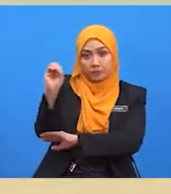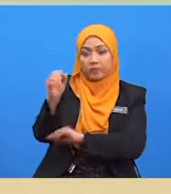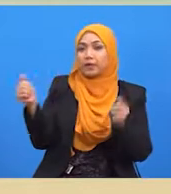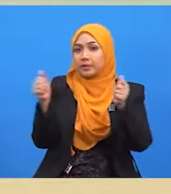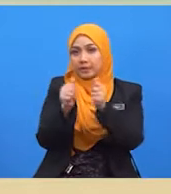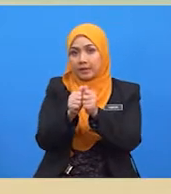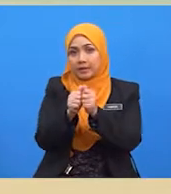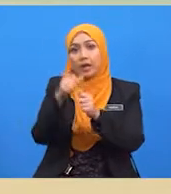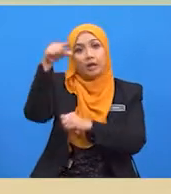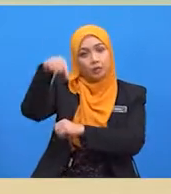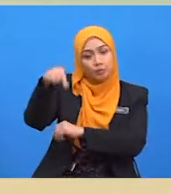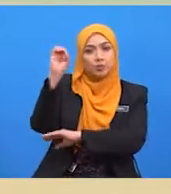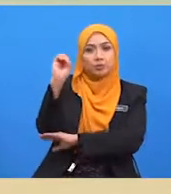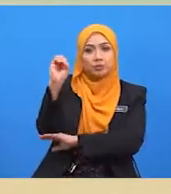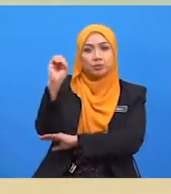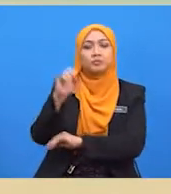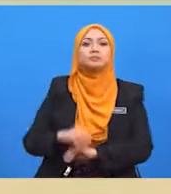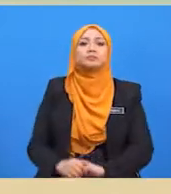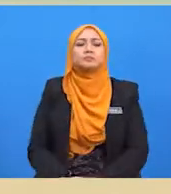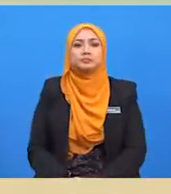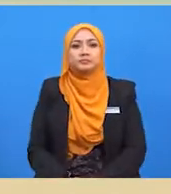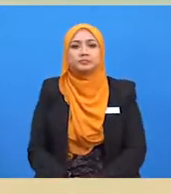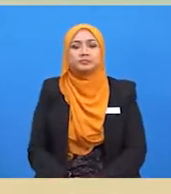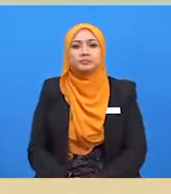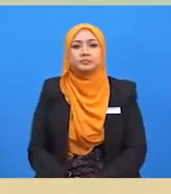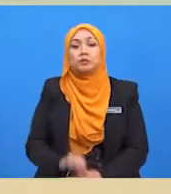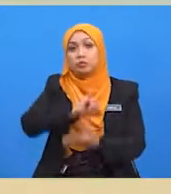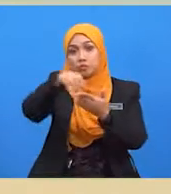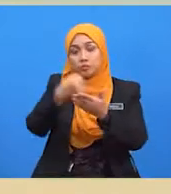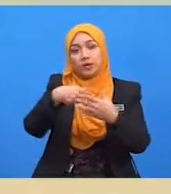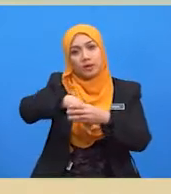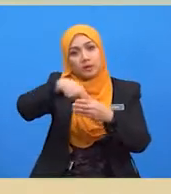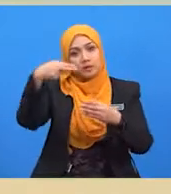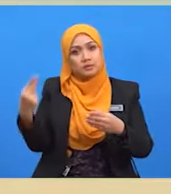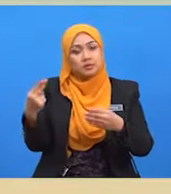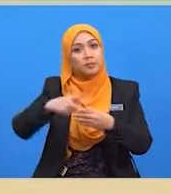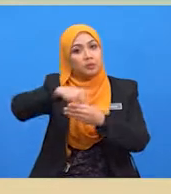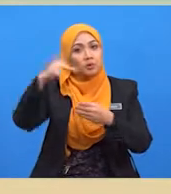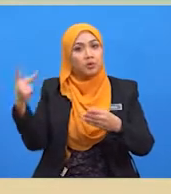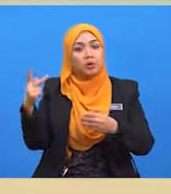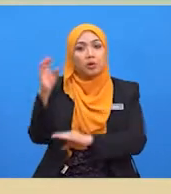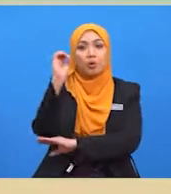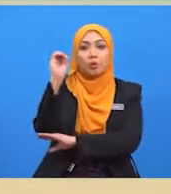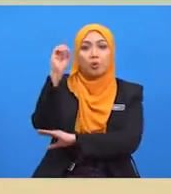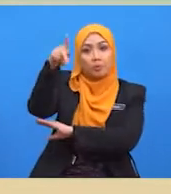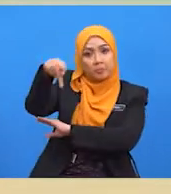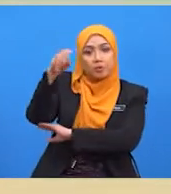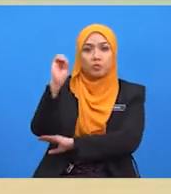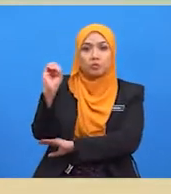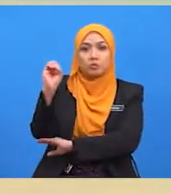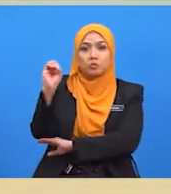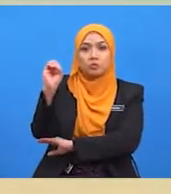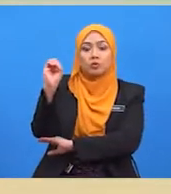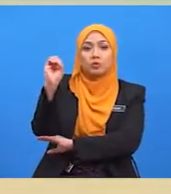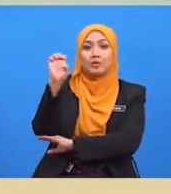Jumlah hasil pengeluar adalah OP kosong E Q kosong. keadaan keadaan ini